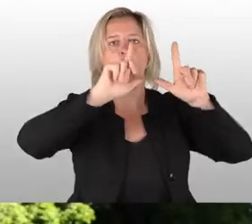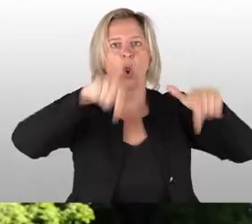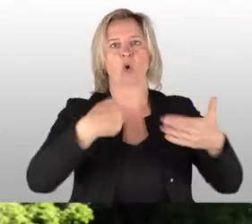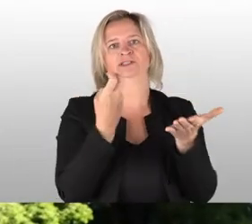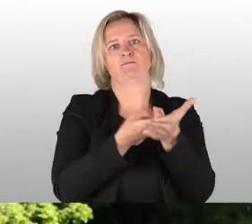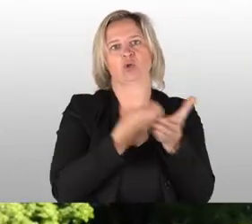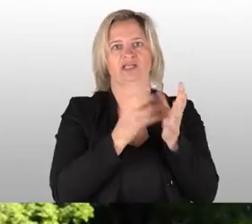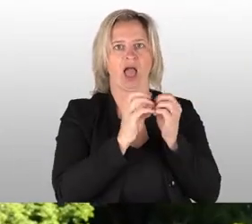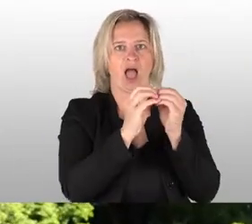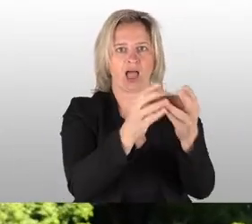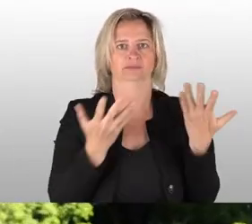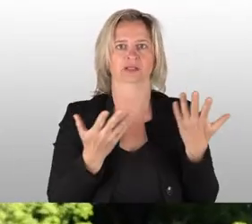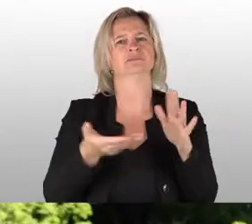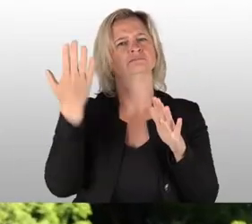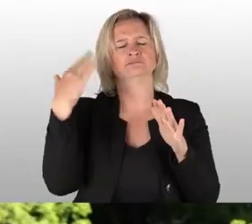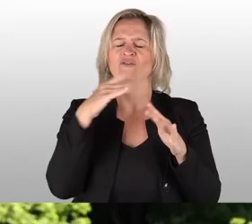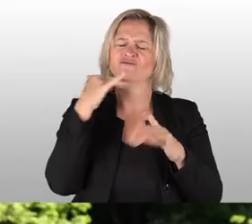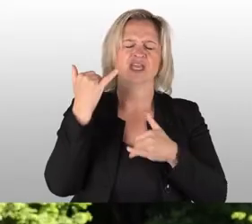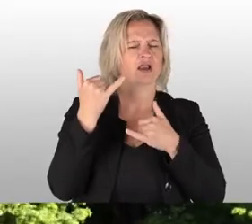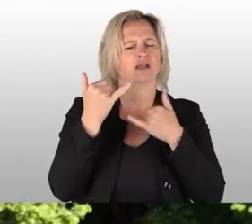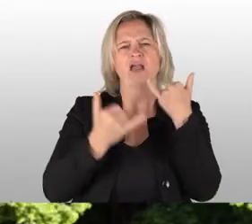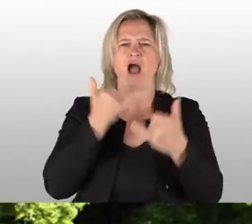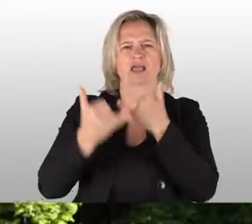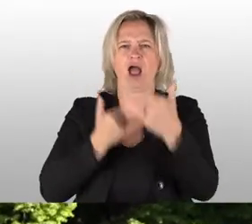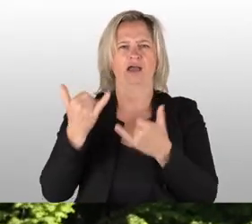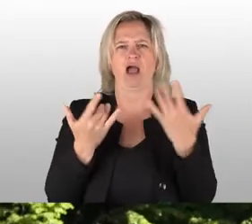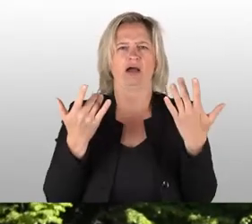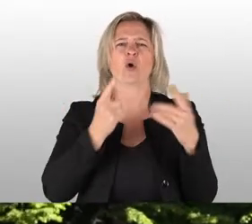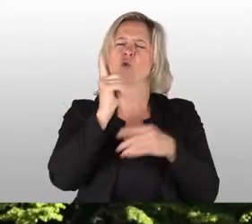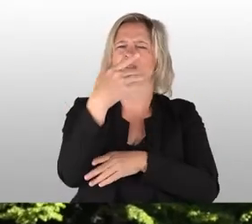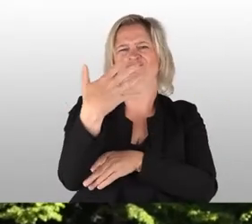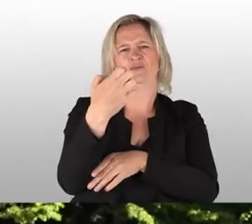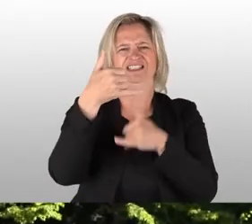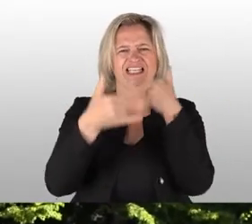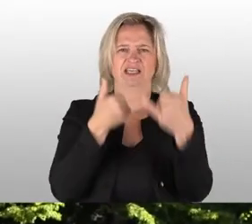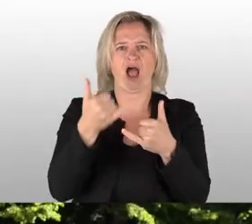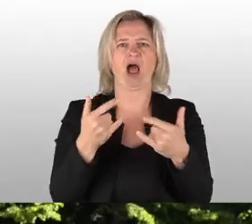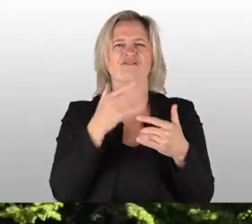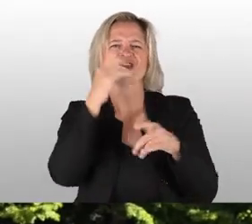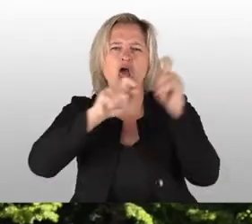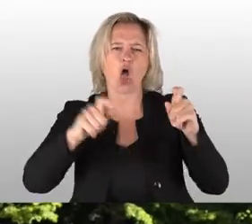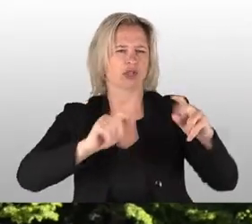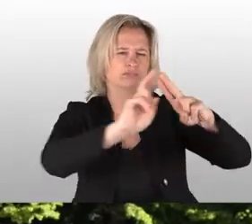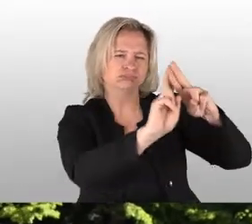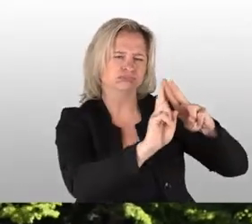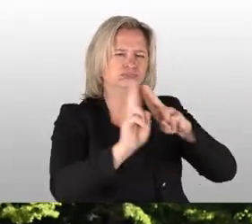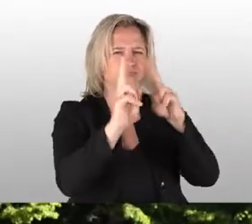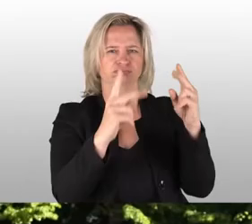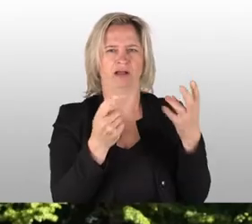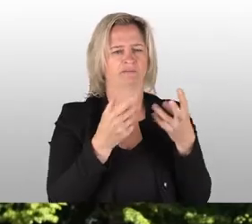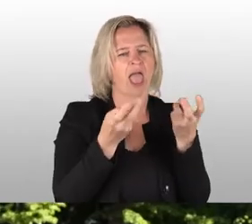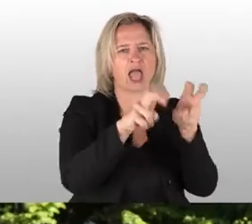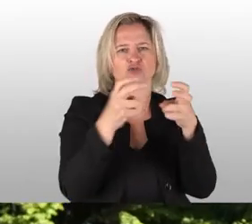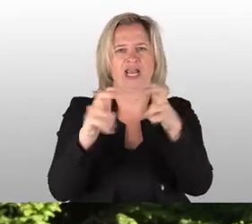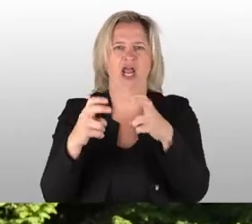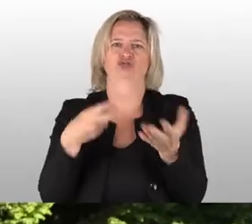lang haben mehrere hundert Menschen da drinnen das weiße Gold hergestellt. Nach dem Auszug der Manufaktur hat man die